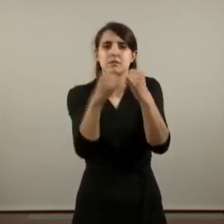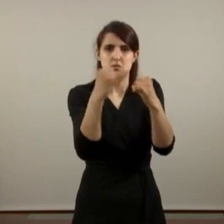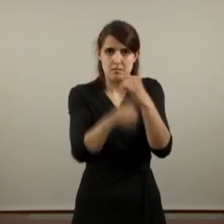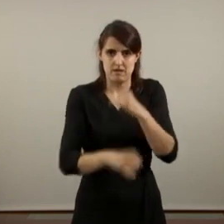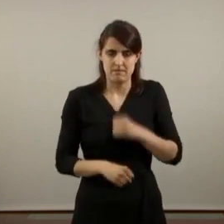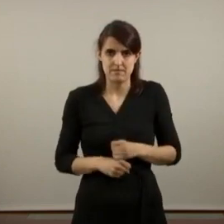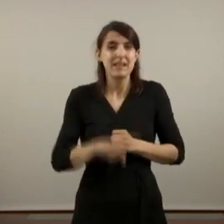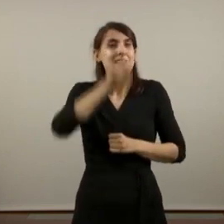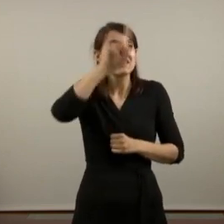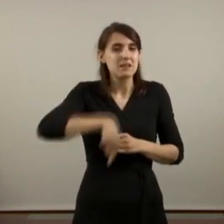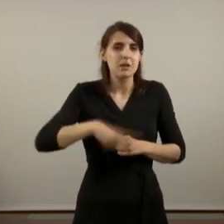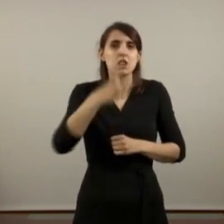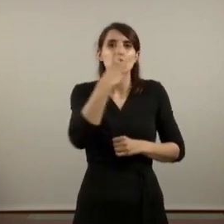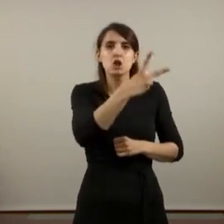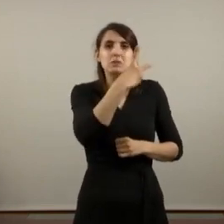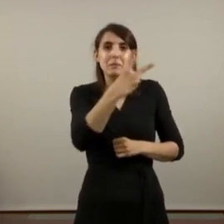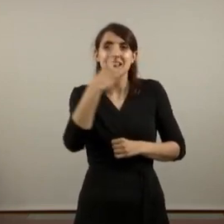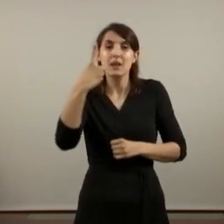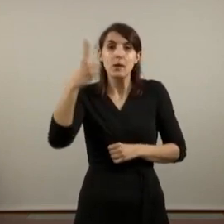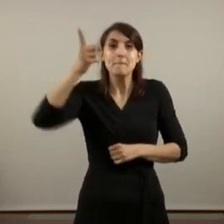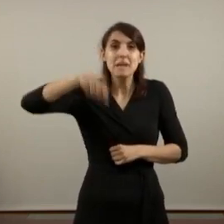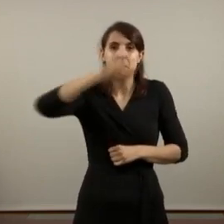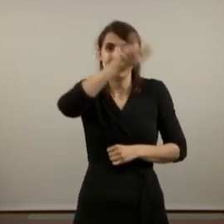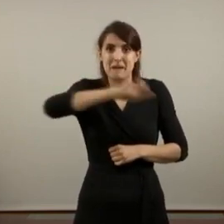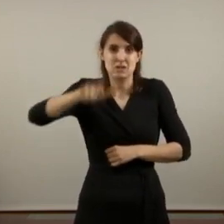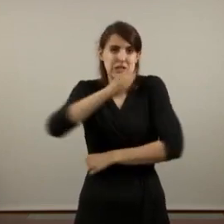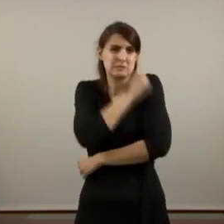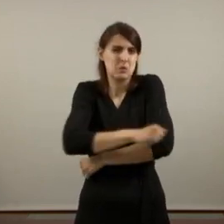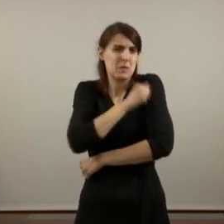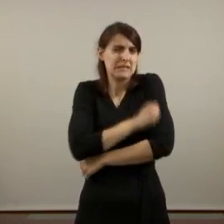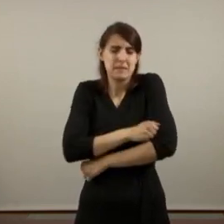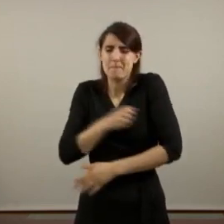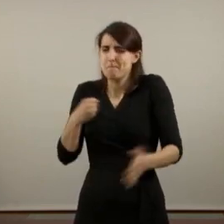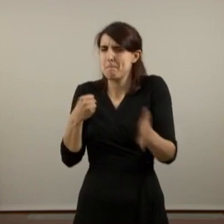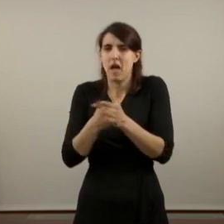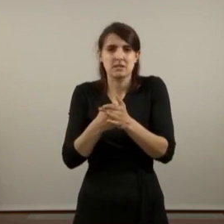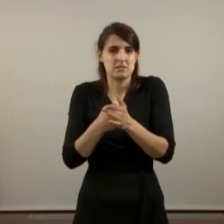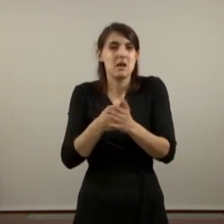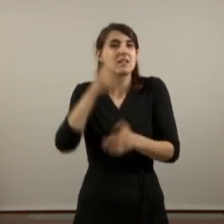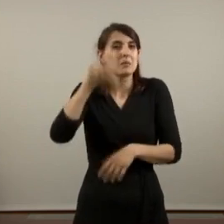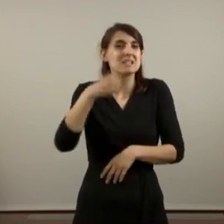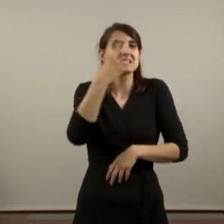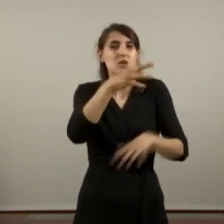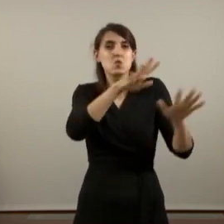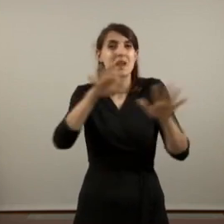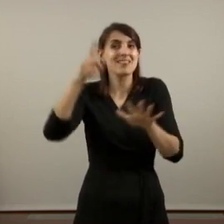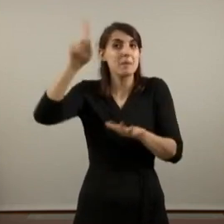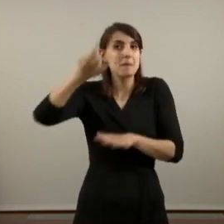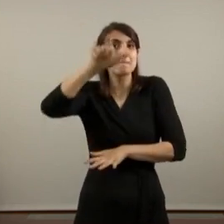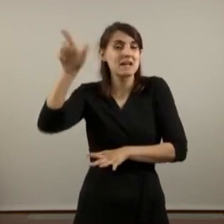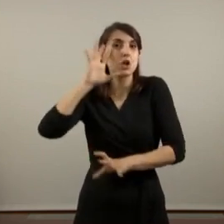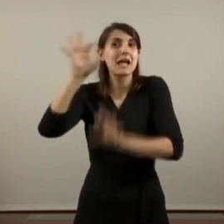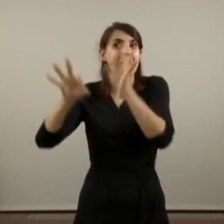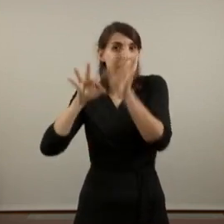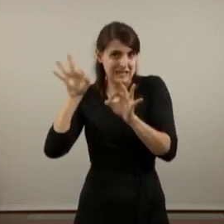Per les 221.000 persones amb pobresa extrema i 129.000 persones en risc d'arribari, potser sí que és